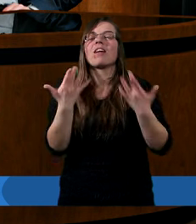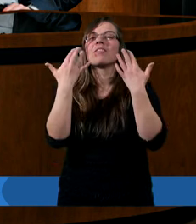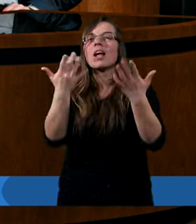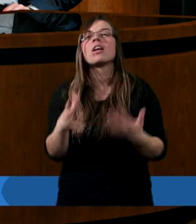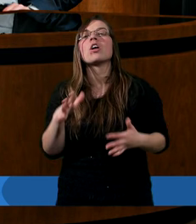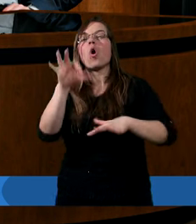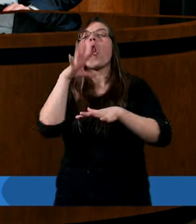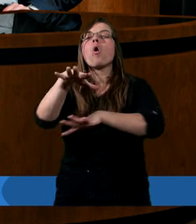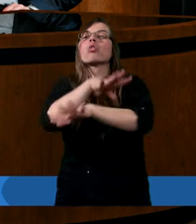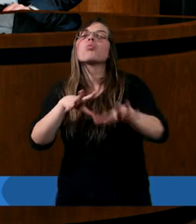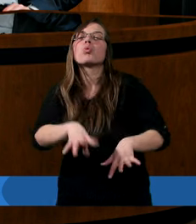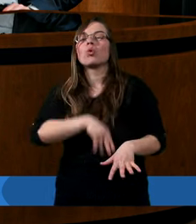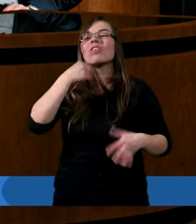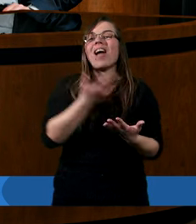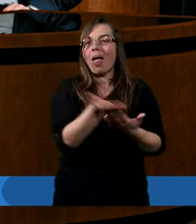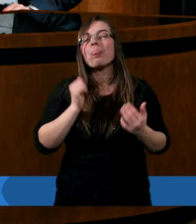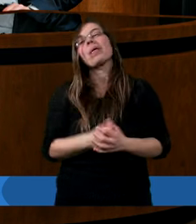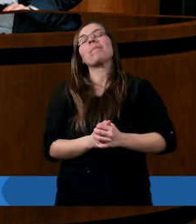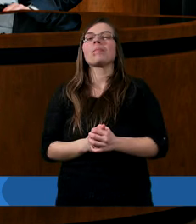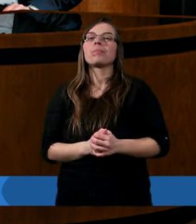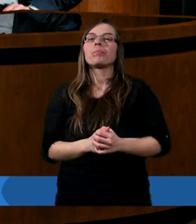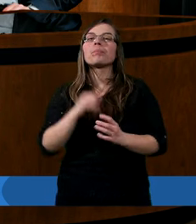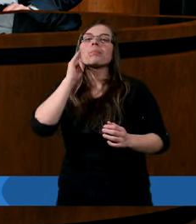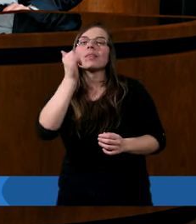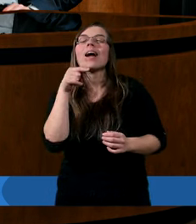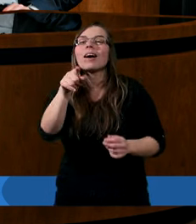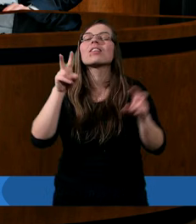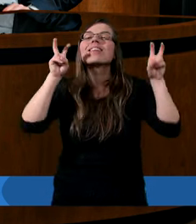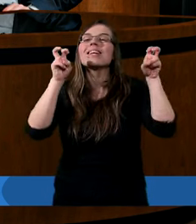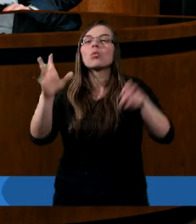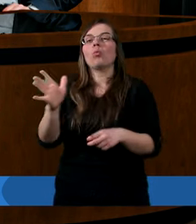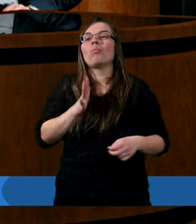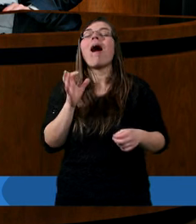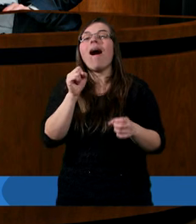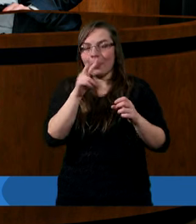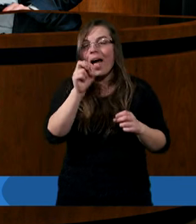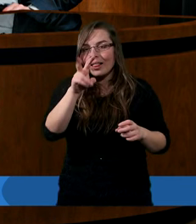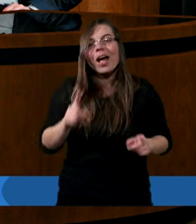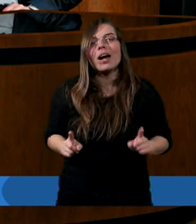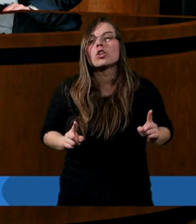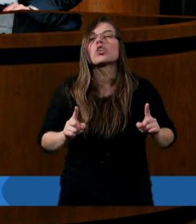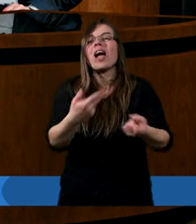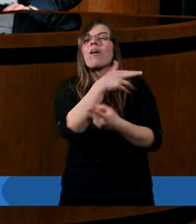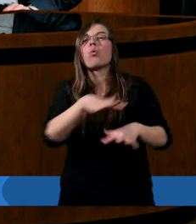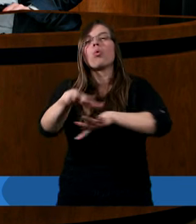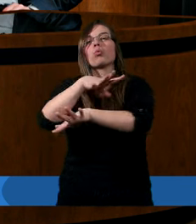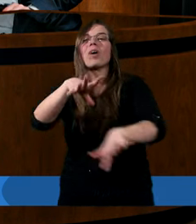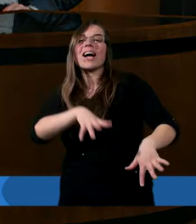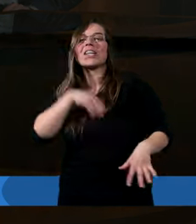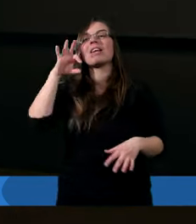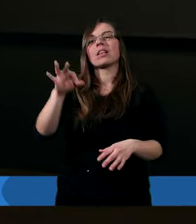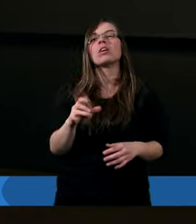Ducha Świętego. Jaki to tytuł był? Tak, dzieło Ducha Świętego.